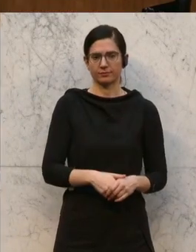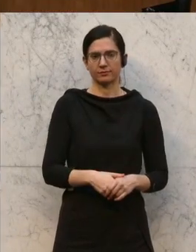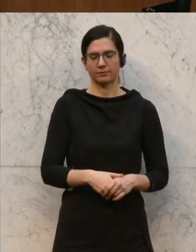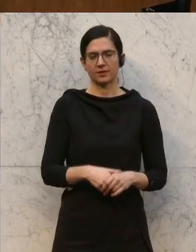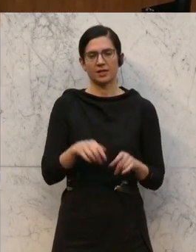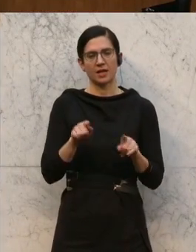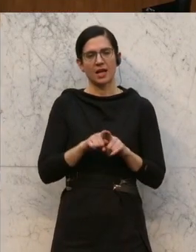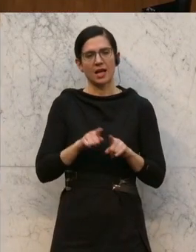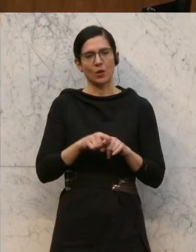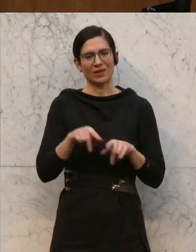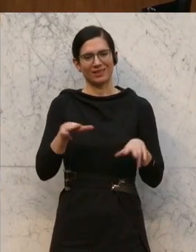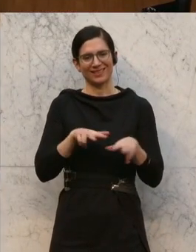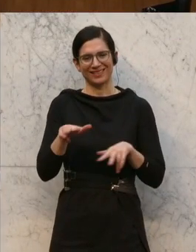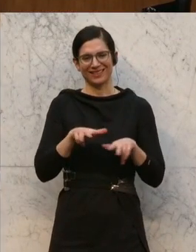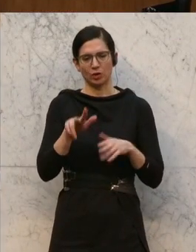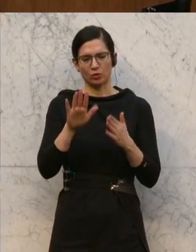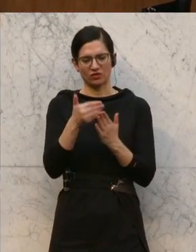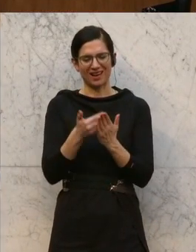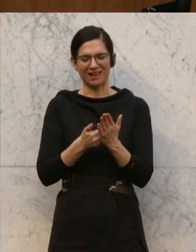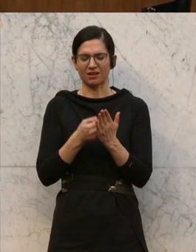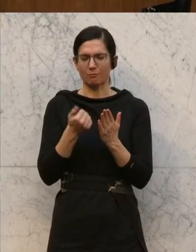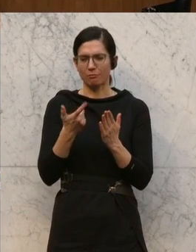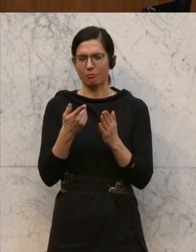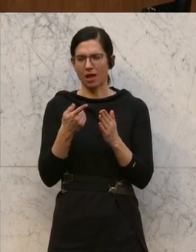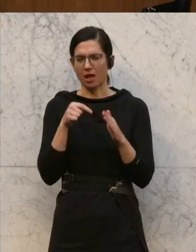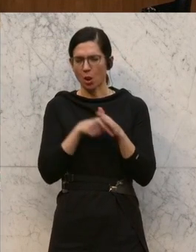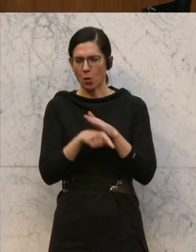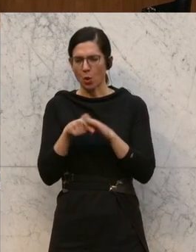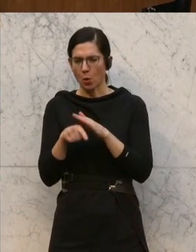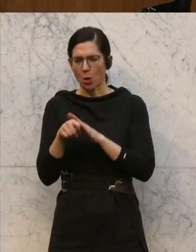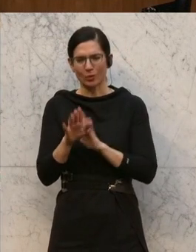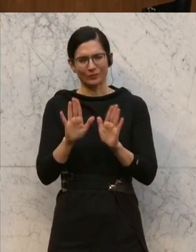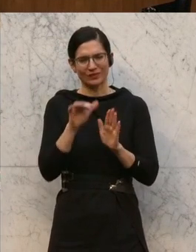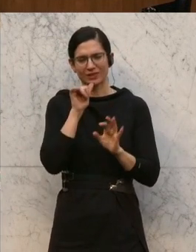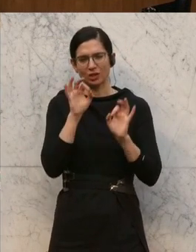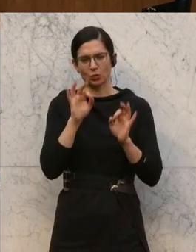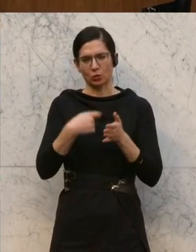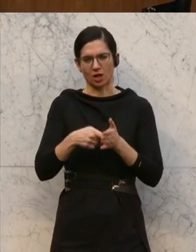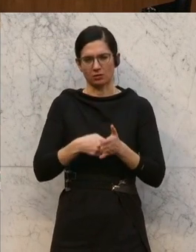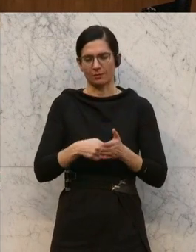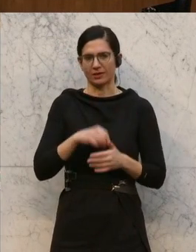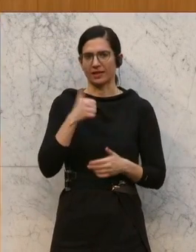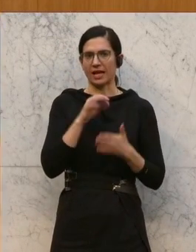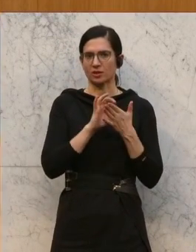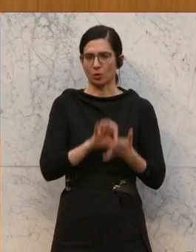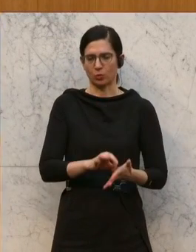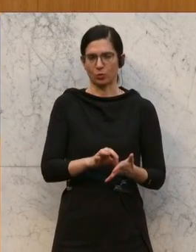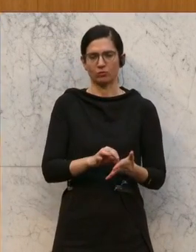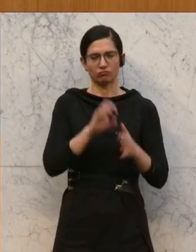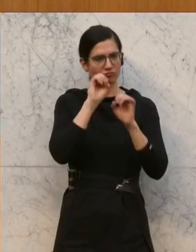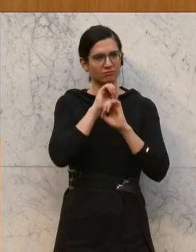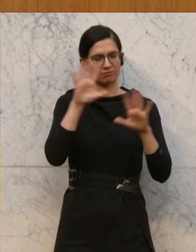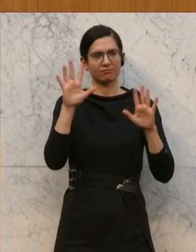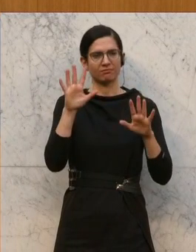auch in dieser Regierungsvorlage einige Tücken und die wurden im Ausschuss aus unserer Sicht nicht ausreichend beantwortet. Der erste Punkt ist, natürlich